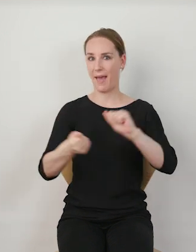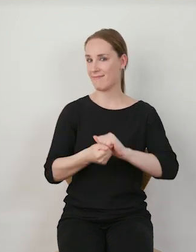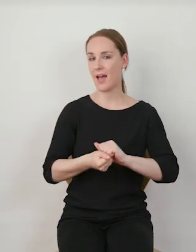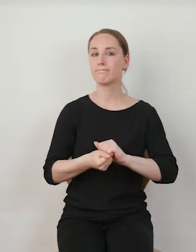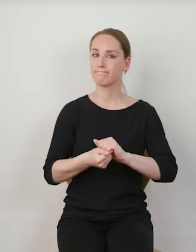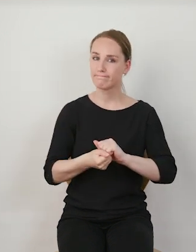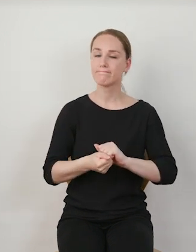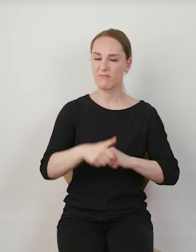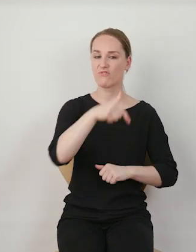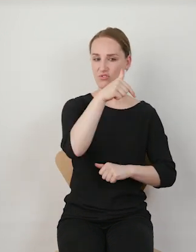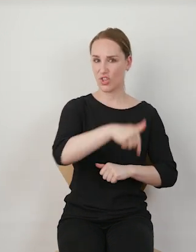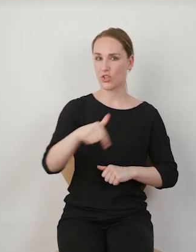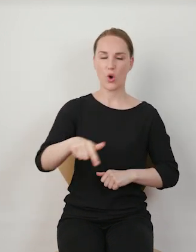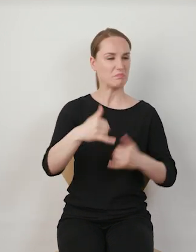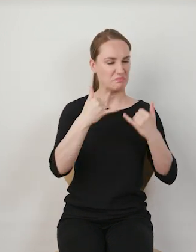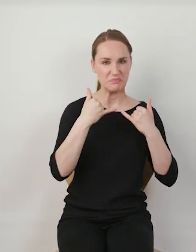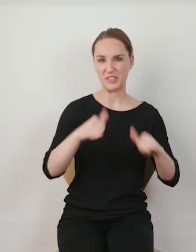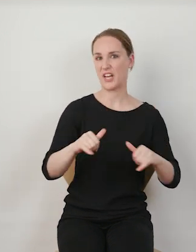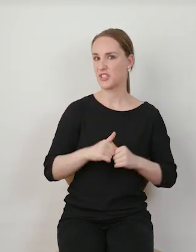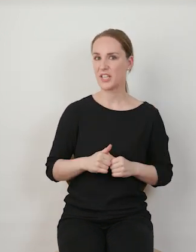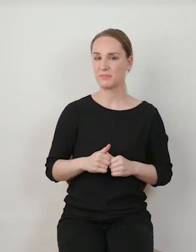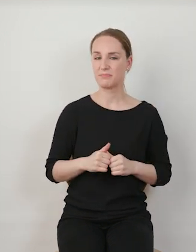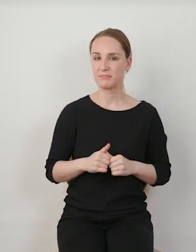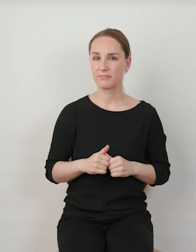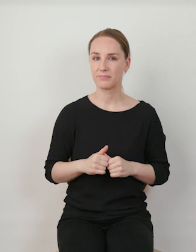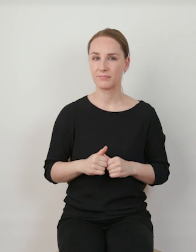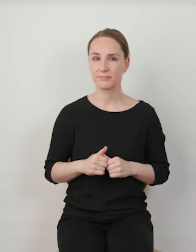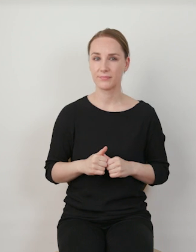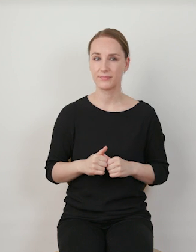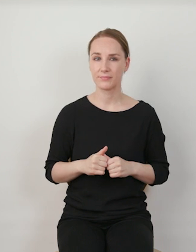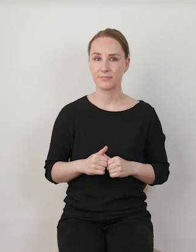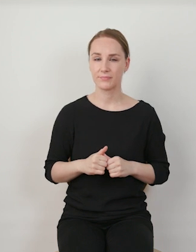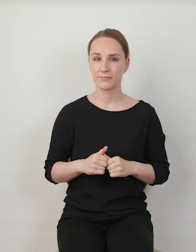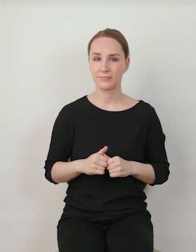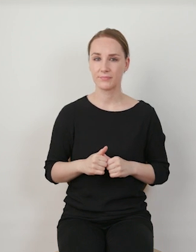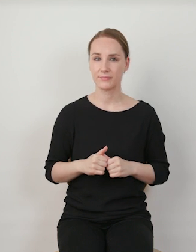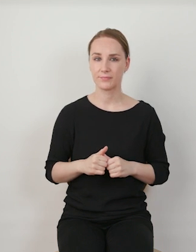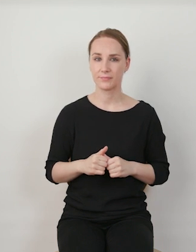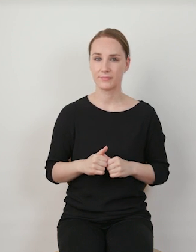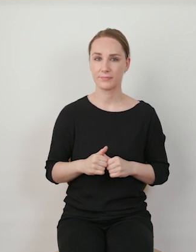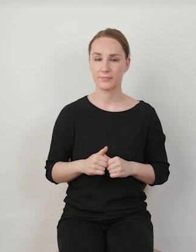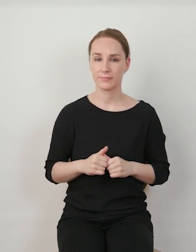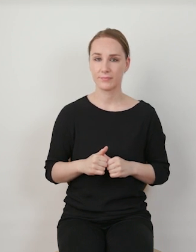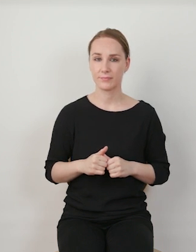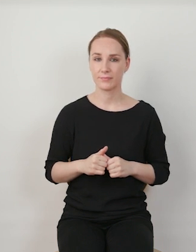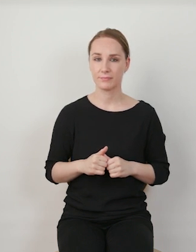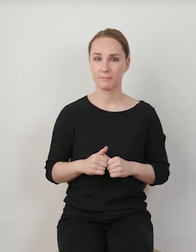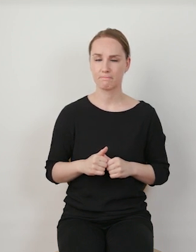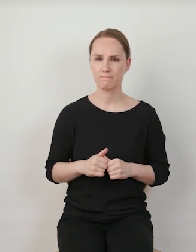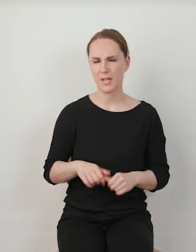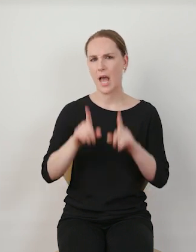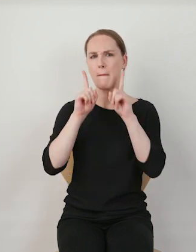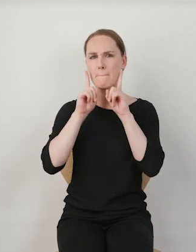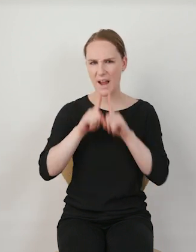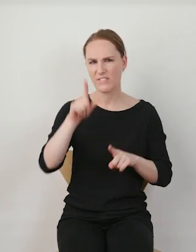ewidentnie TikTok wprowadza w świat mediów społecznościowych. I pomimo tego, że jest wysoka